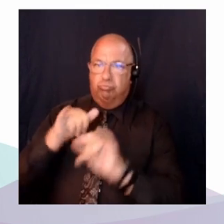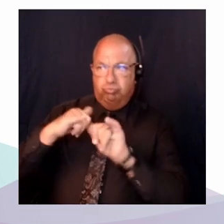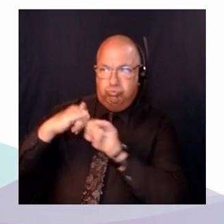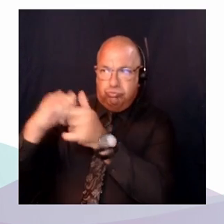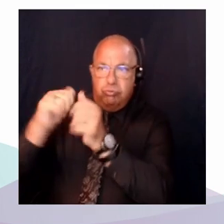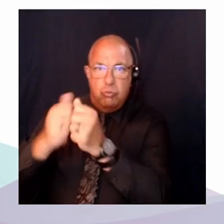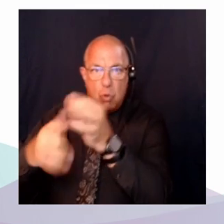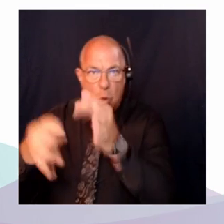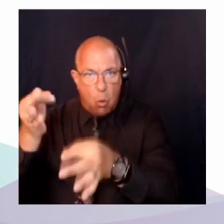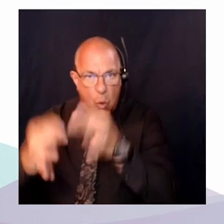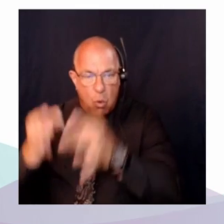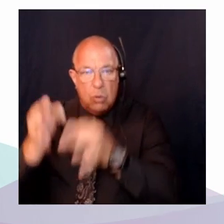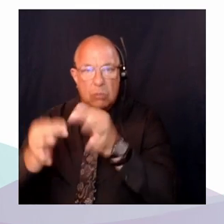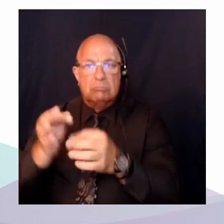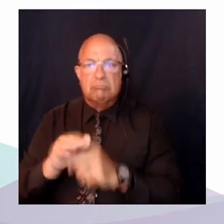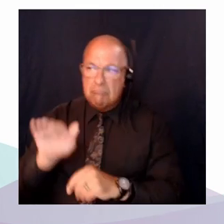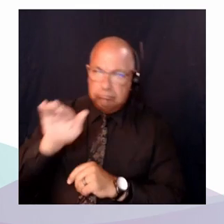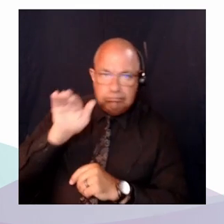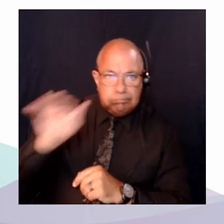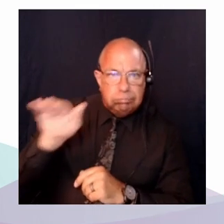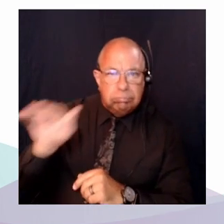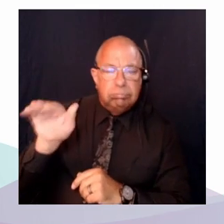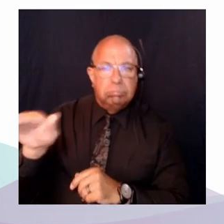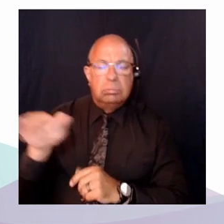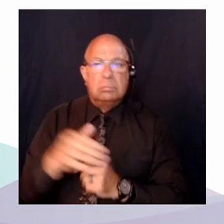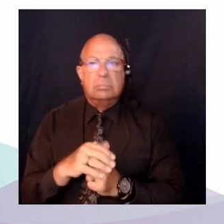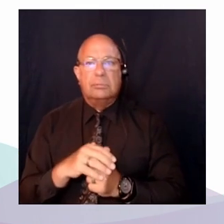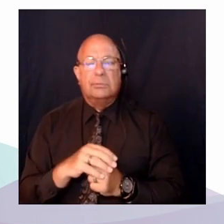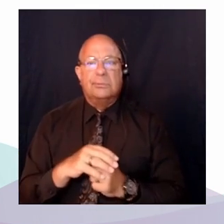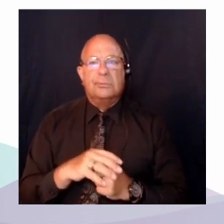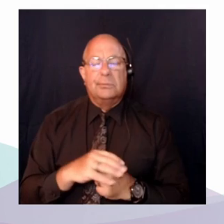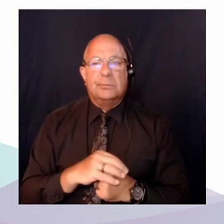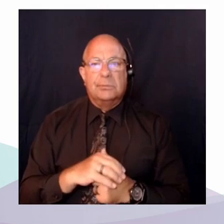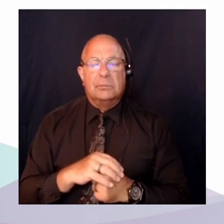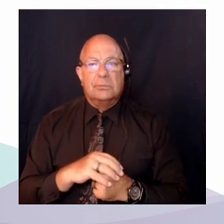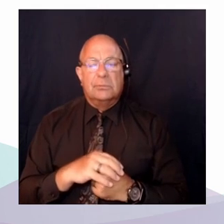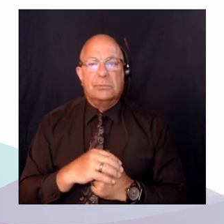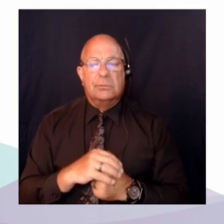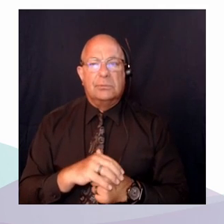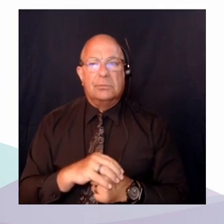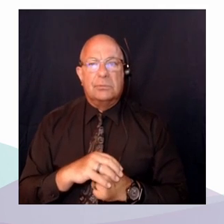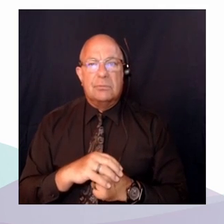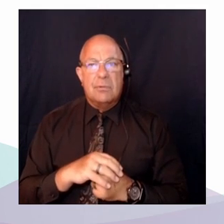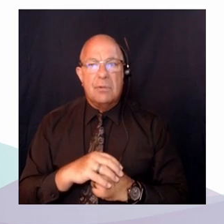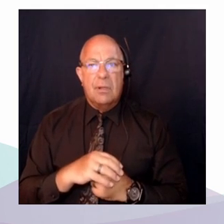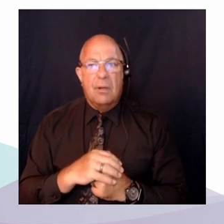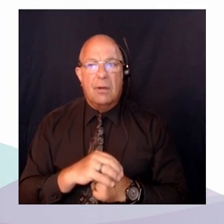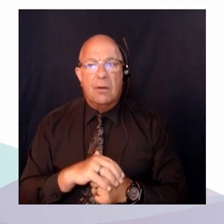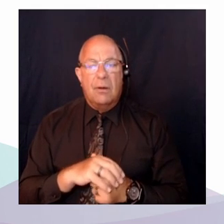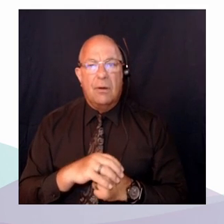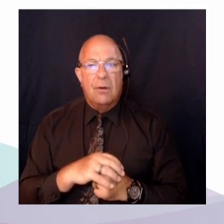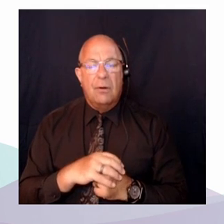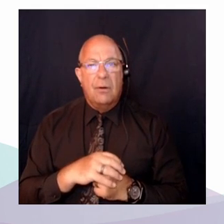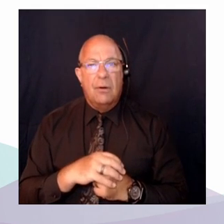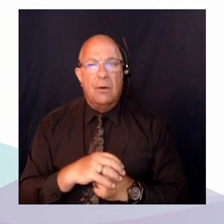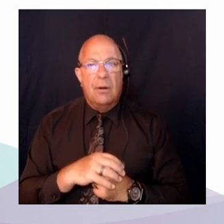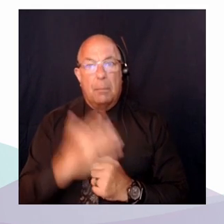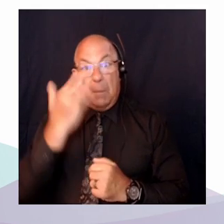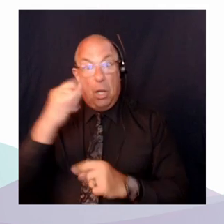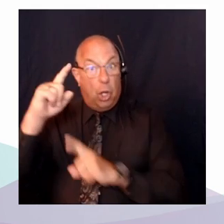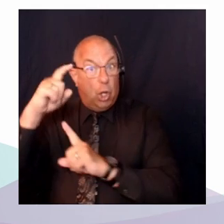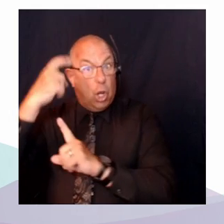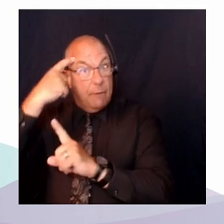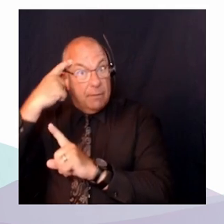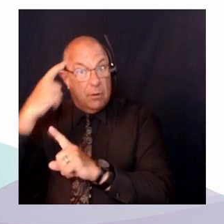les communautés francophones sont allées devant le juge parce qu'en fait, les autorités gouvernementales s'étaient engagées